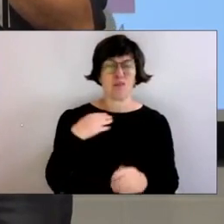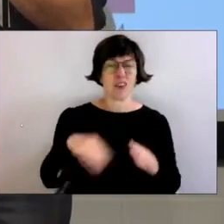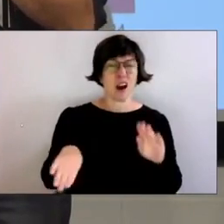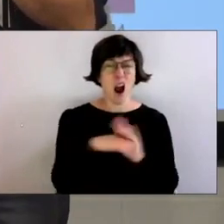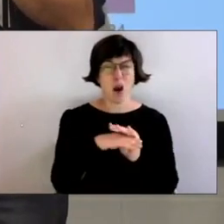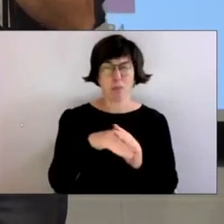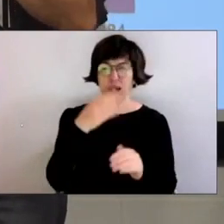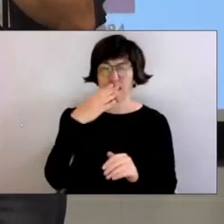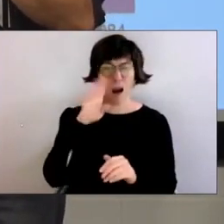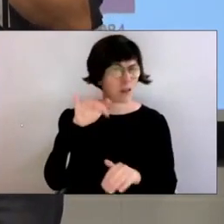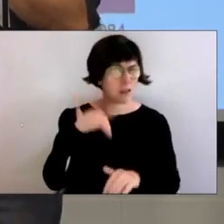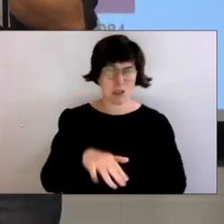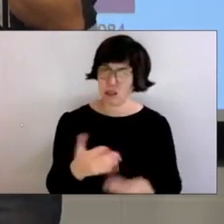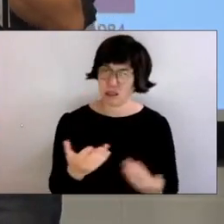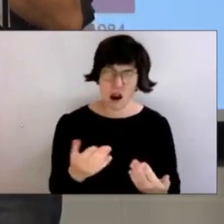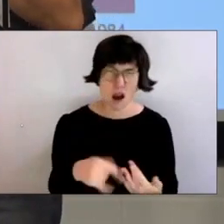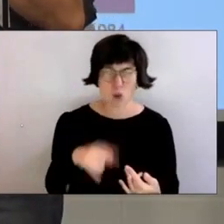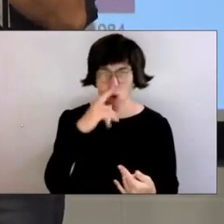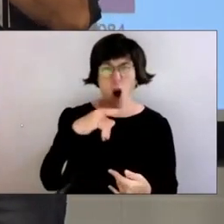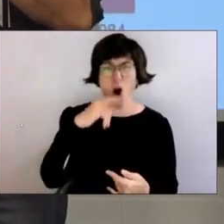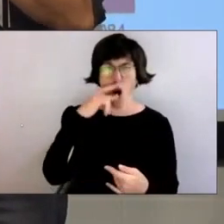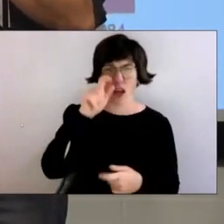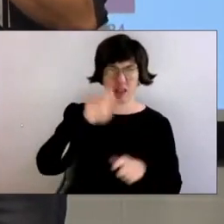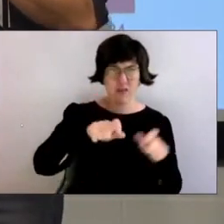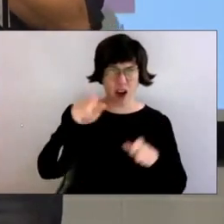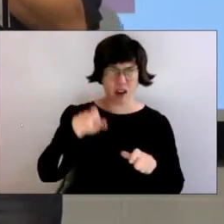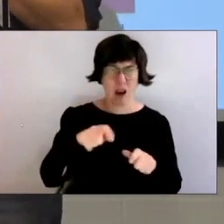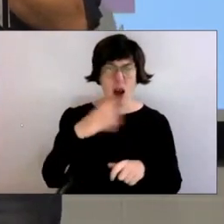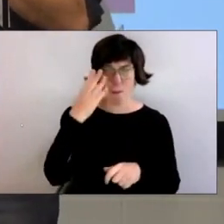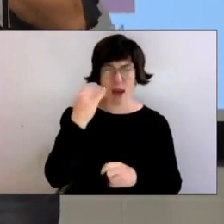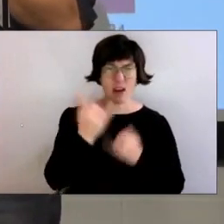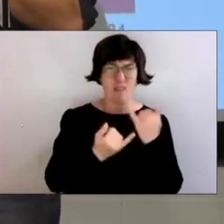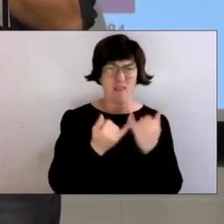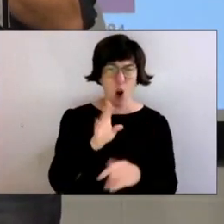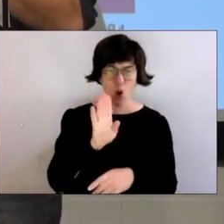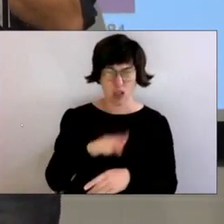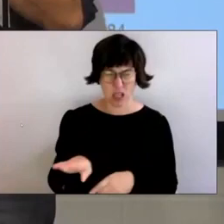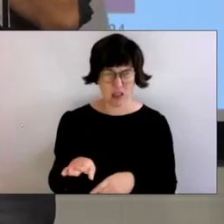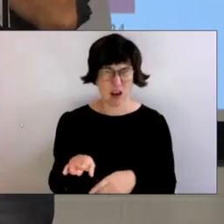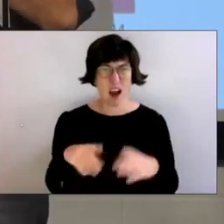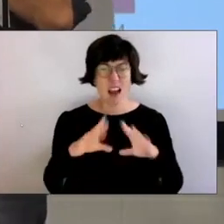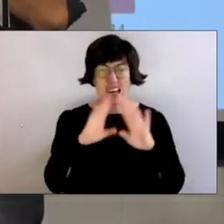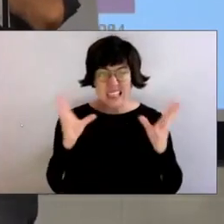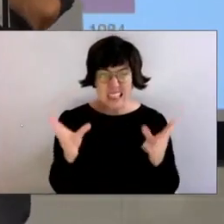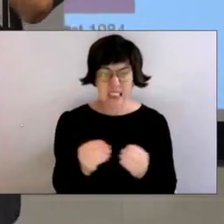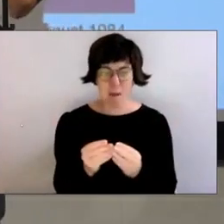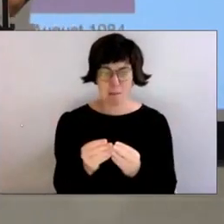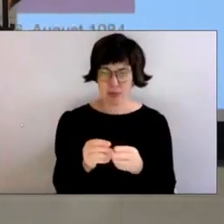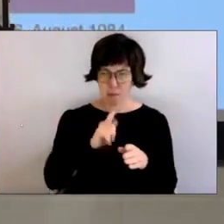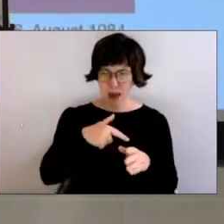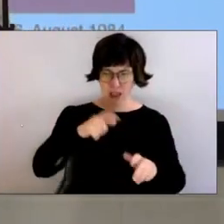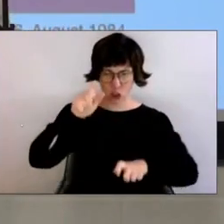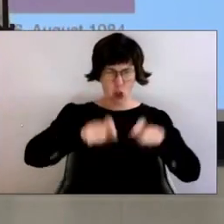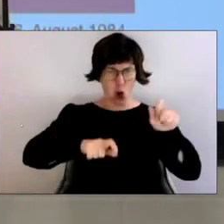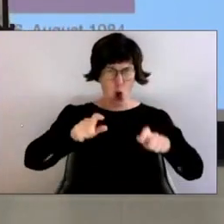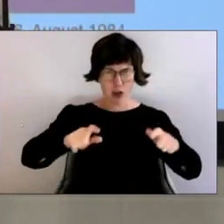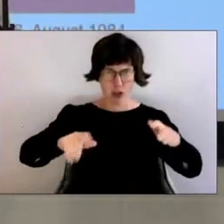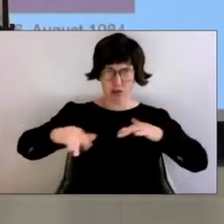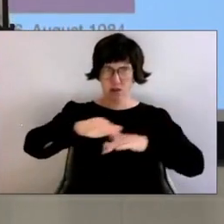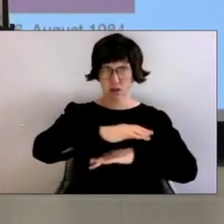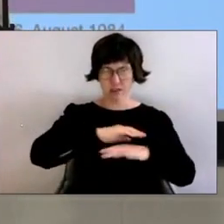Nazis da, nur Bewohner von Hoyerswerda. Männer, Frauen, Kinder. Der ganze Platz war voller Leute, als wir in die Busse stiegen. Der ganze Platz.